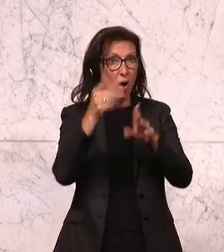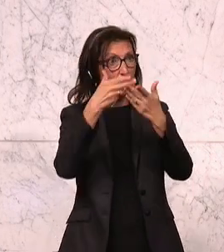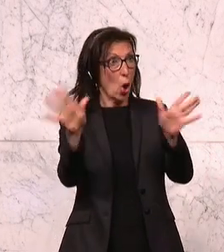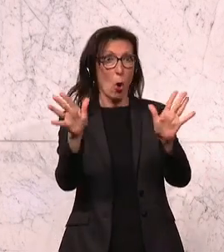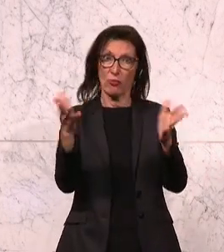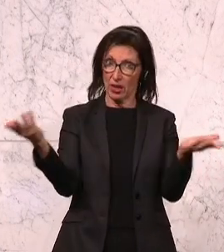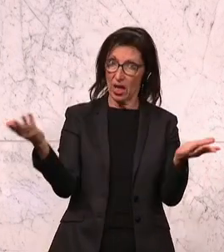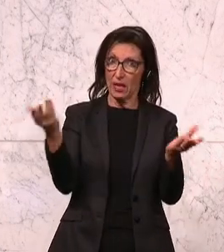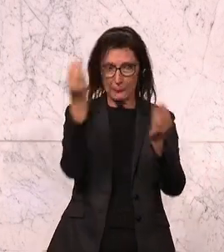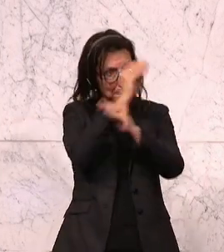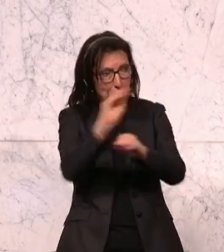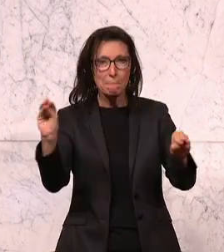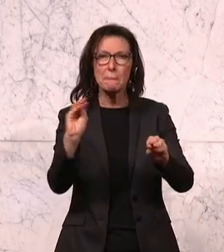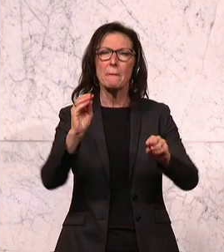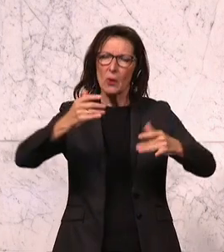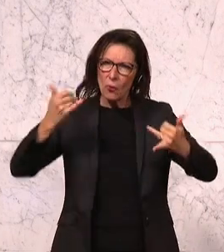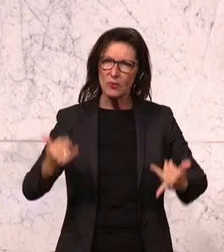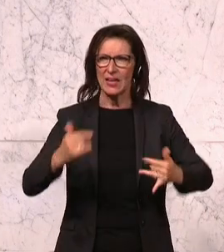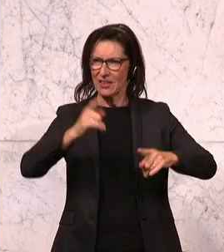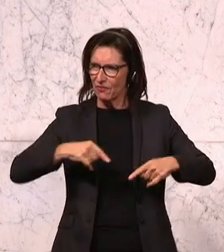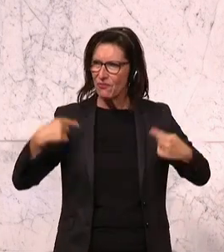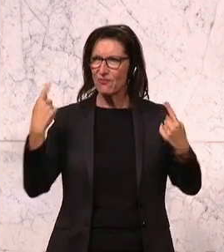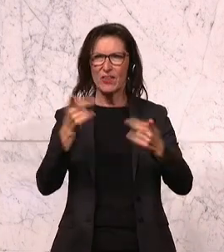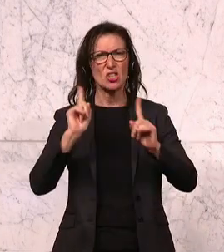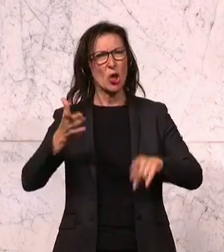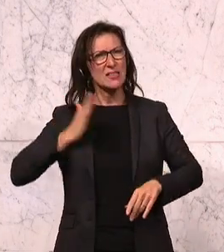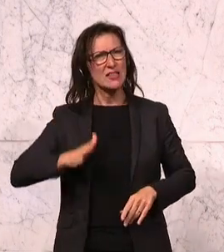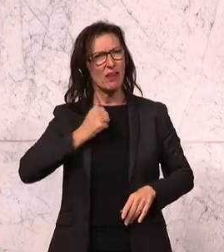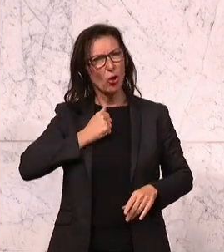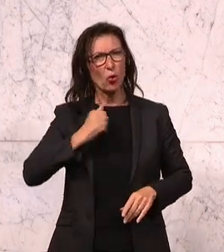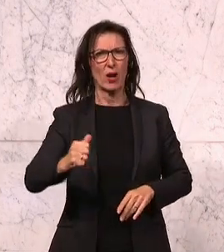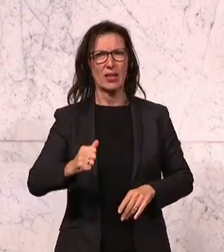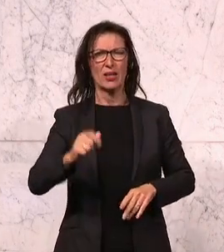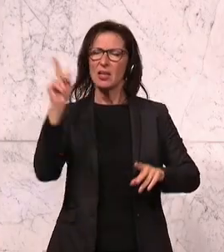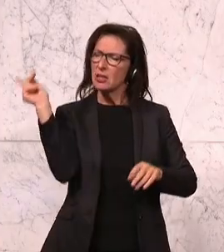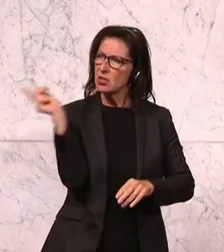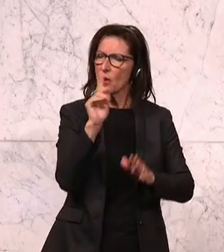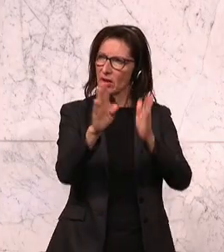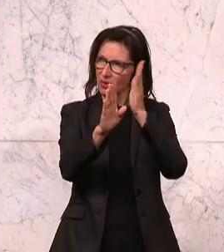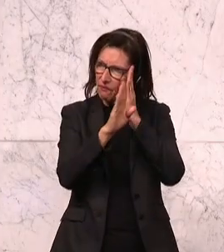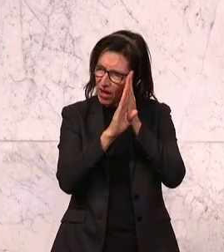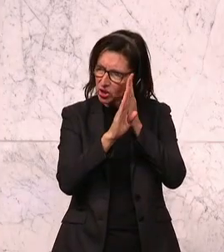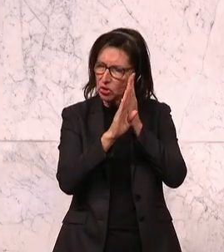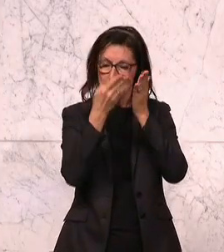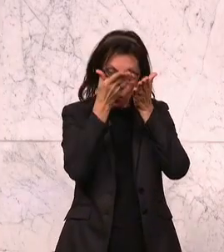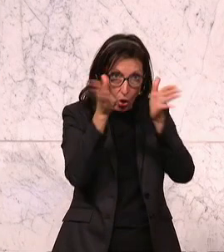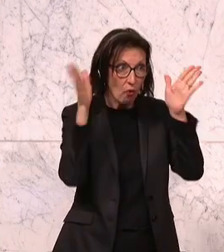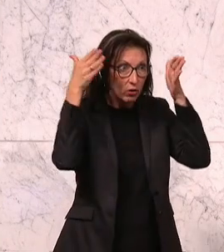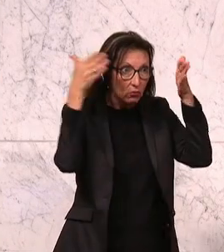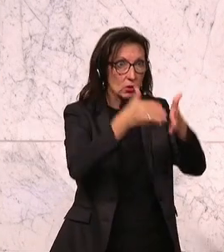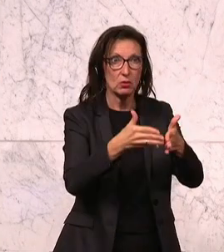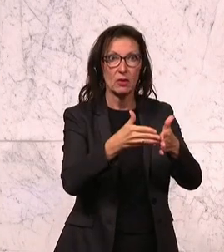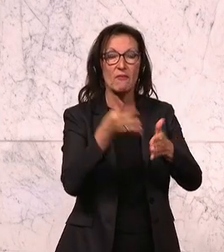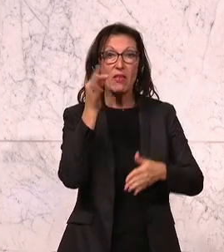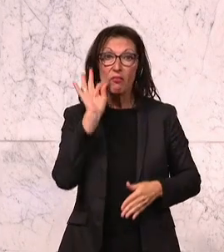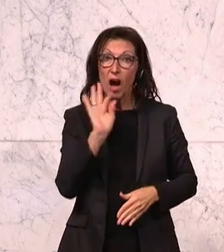dieser Stelle noch einmal an uns alle, an unsere Zivilcourage, nicht wegschauen, sondern hinschauen, wenn wir Frauen